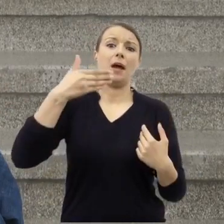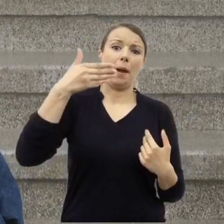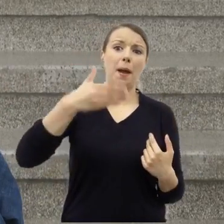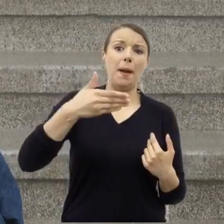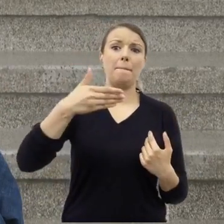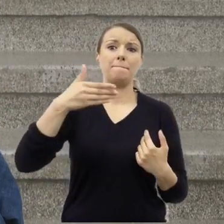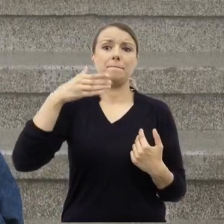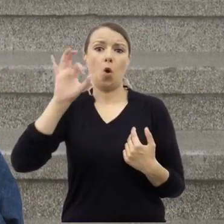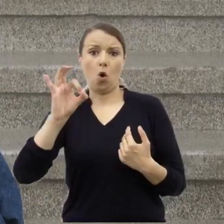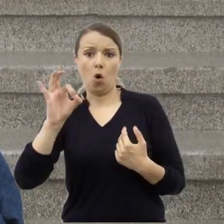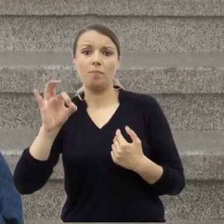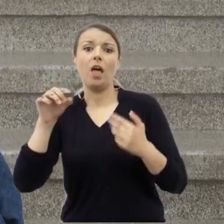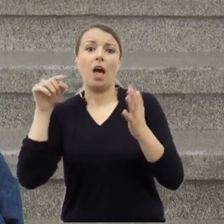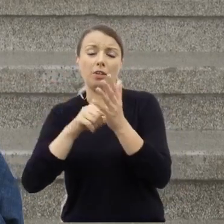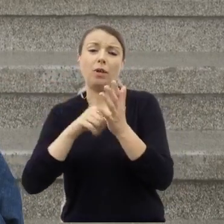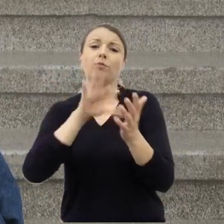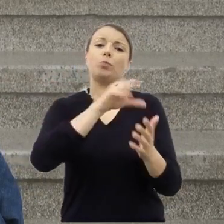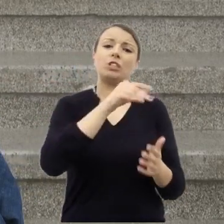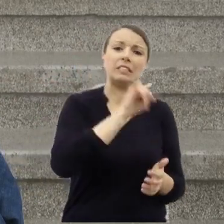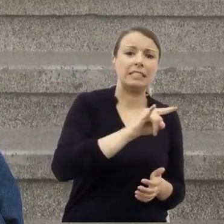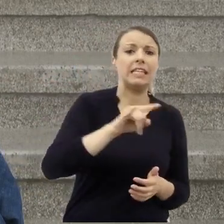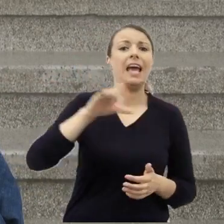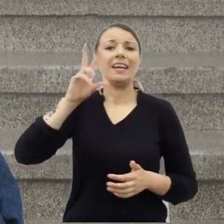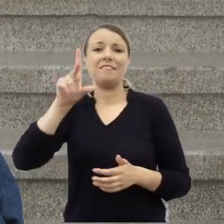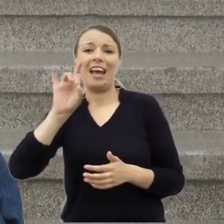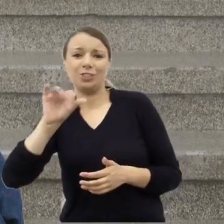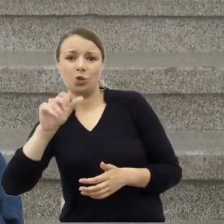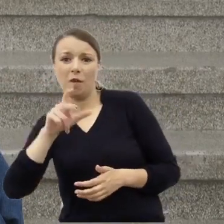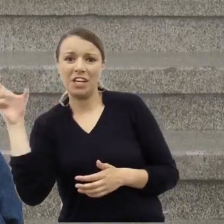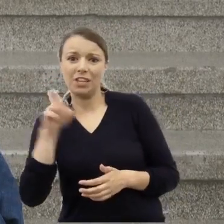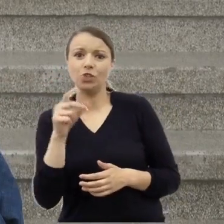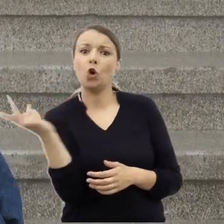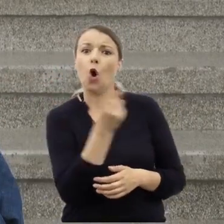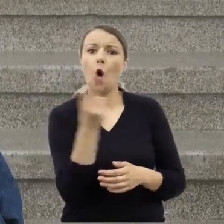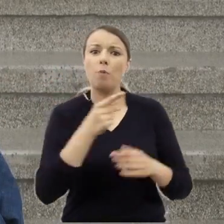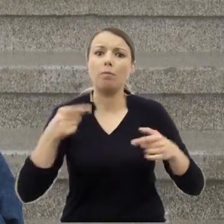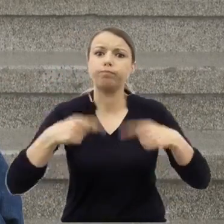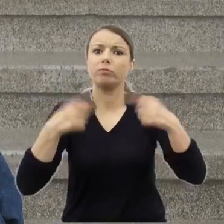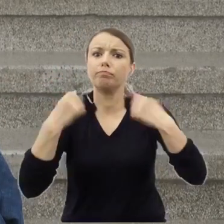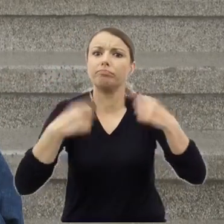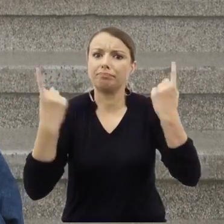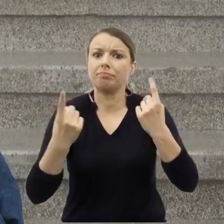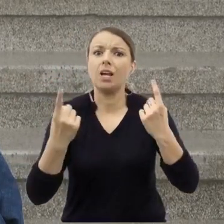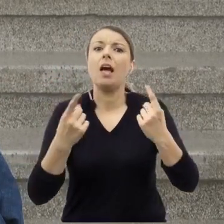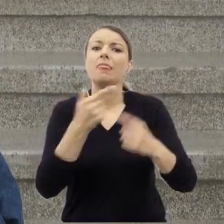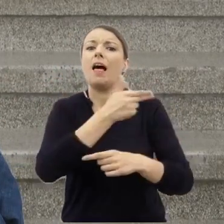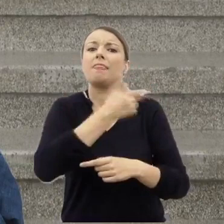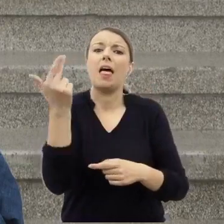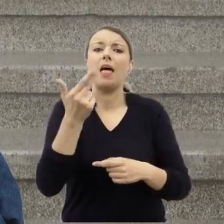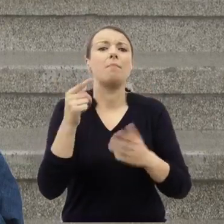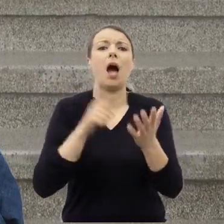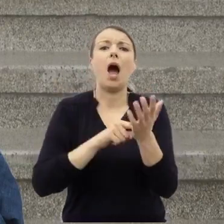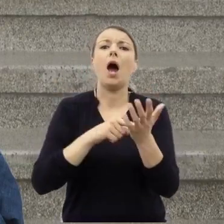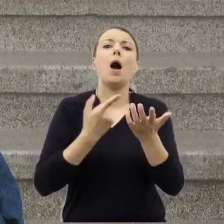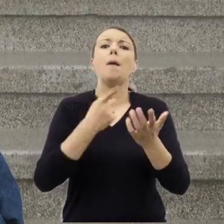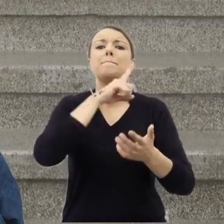Sobczyńskim i Gwiazdowiczem na temat zasadności przysłania milicji na planty.